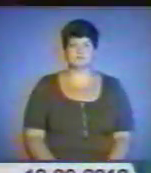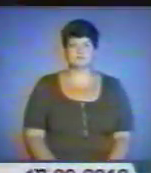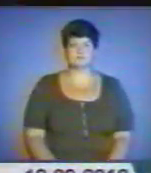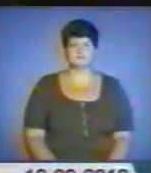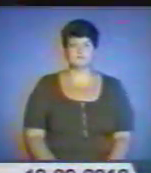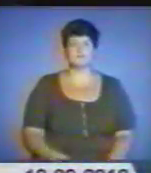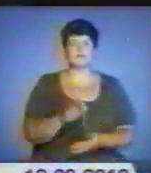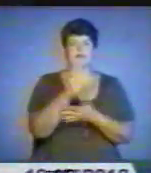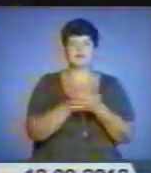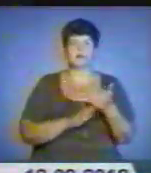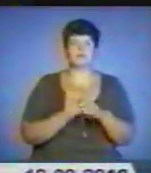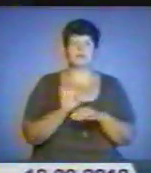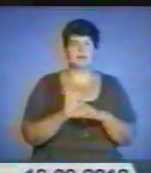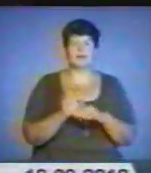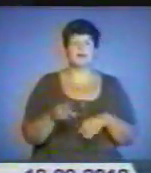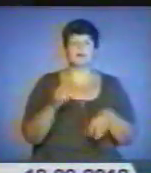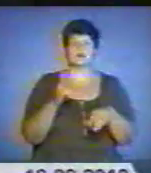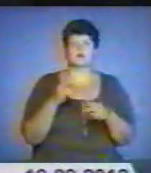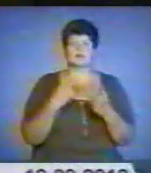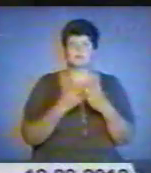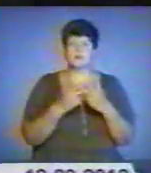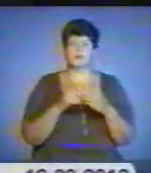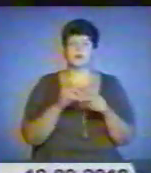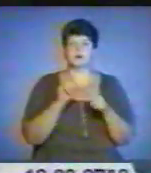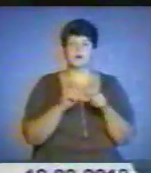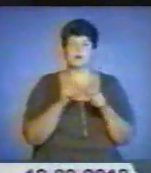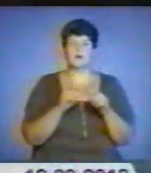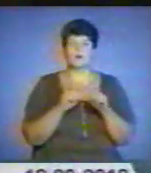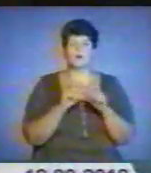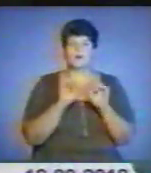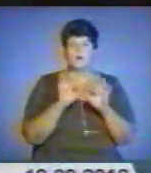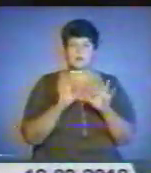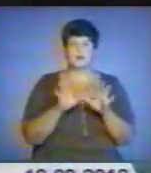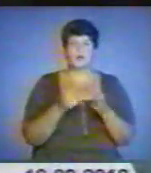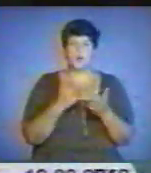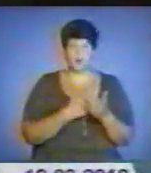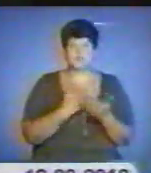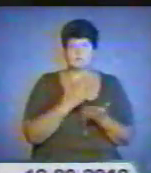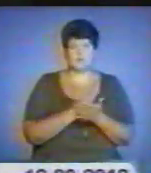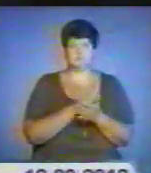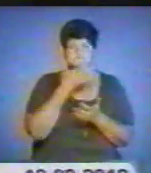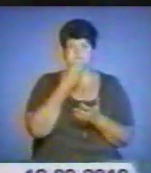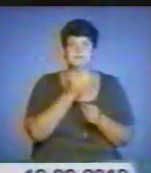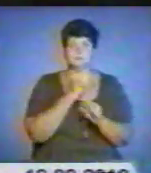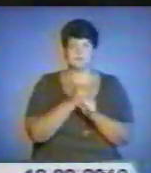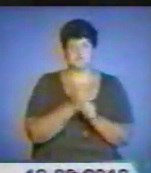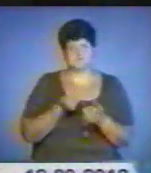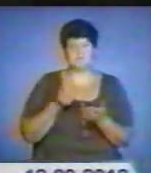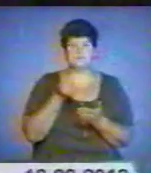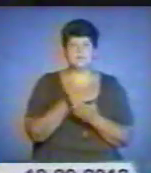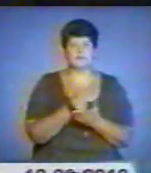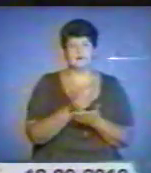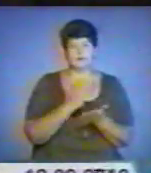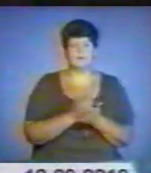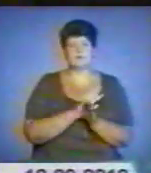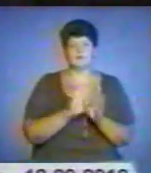Далі у випуску «Кримінальна хроніка». Хочеш мати пристойну роботу – плати. А як ні, то знайдеться десяток інших